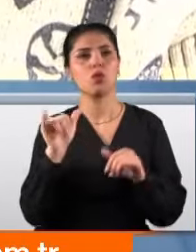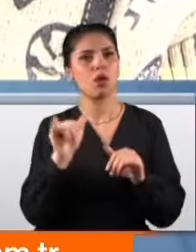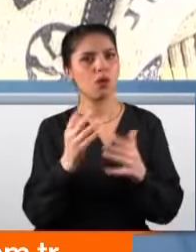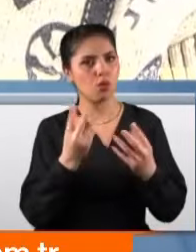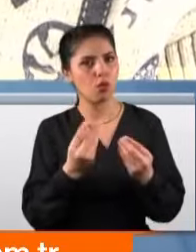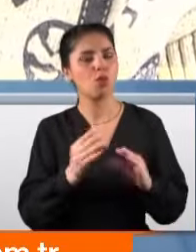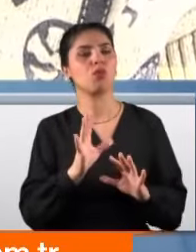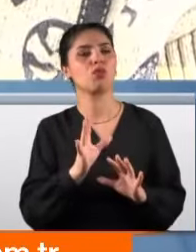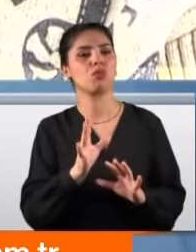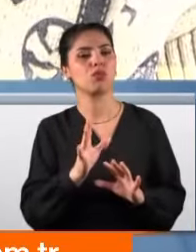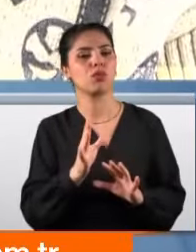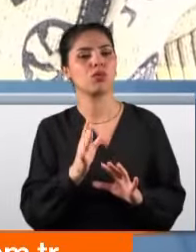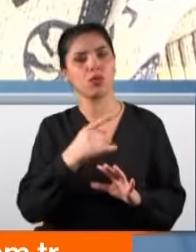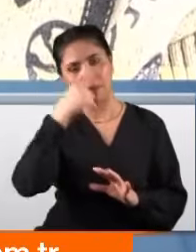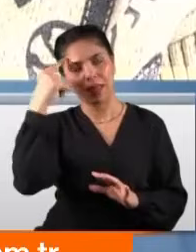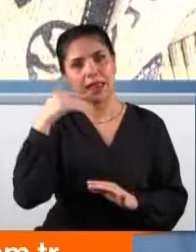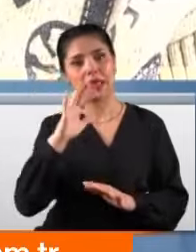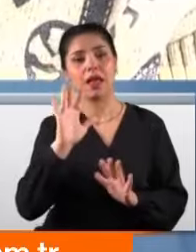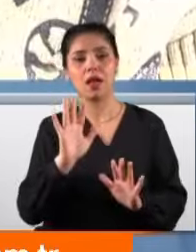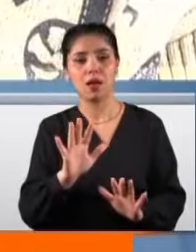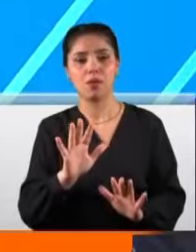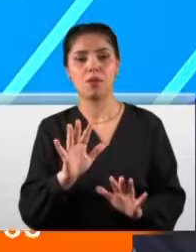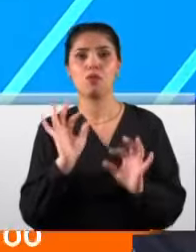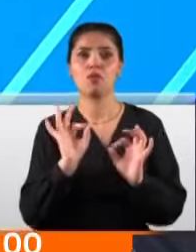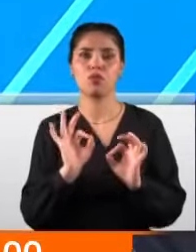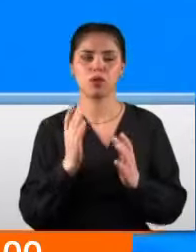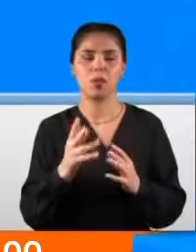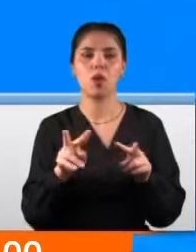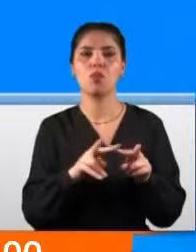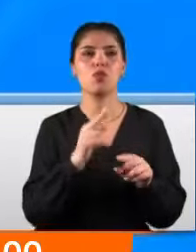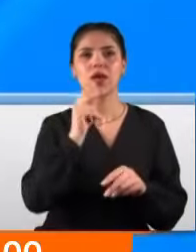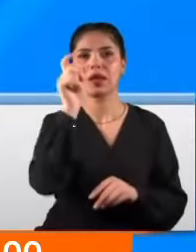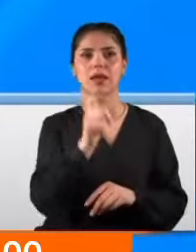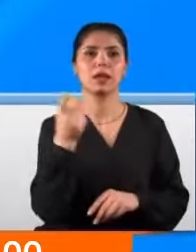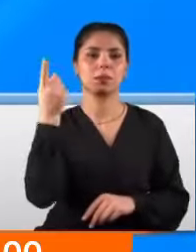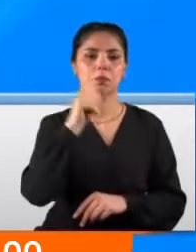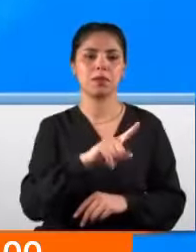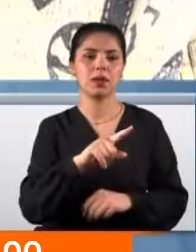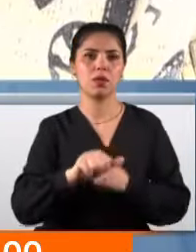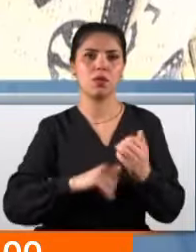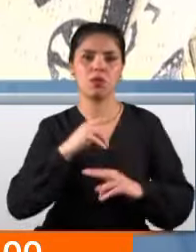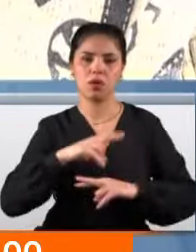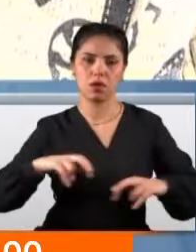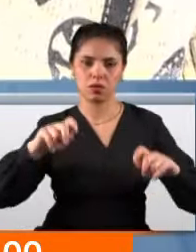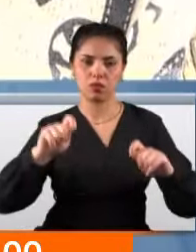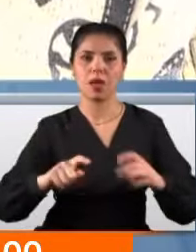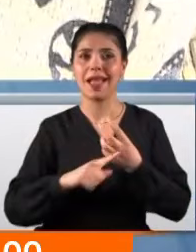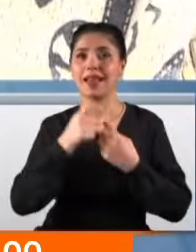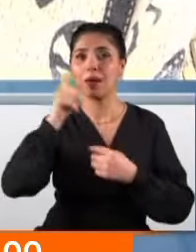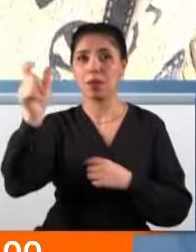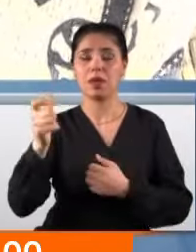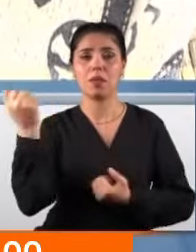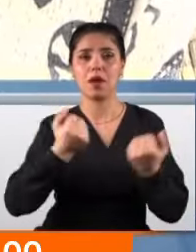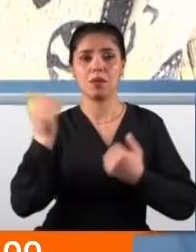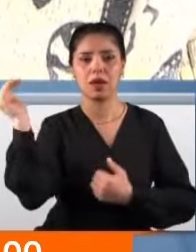yaşanmayacağının garantisi yok, evet ama bence çok muhtemel. Müge Anlı bir kez daha olayın üstüne gitti. Erdem arabasıyla geliyor. Halil tak